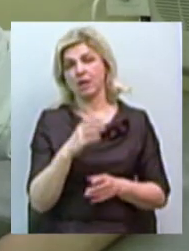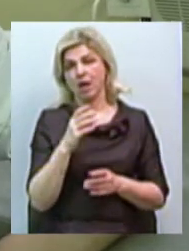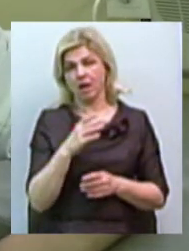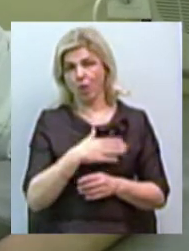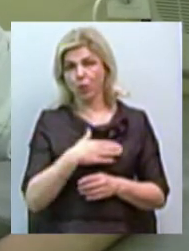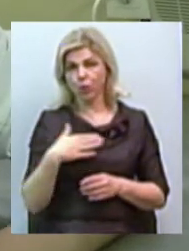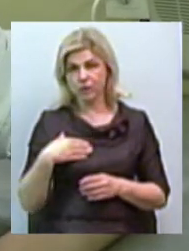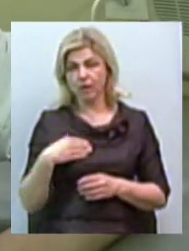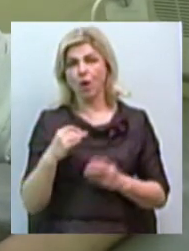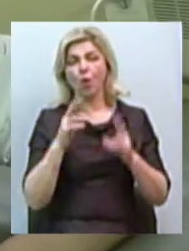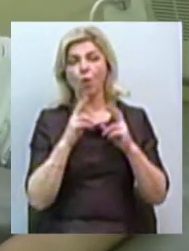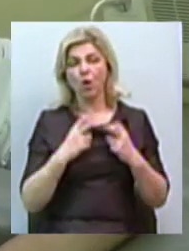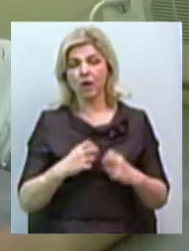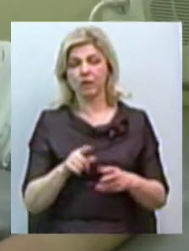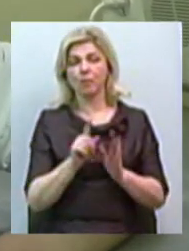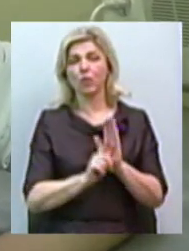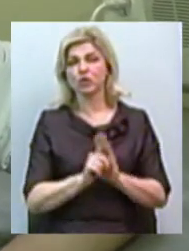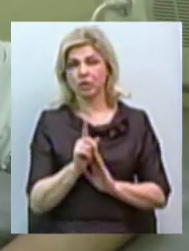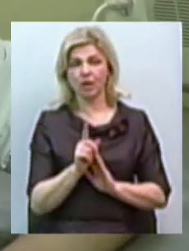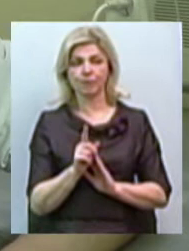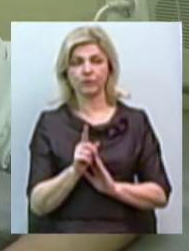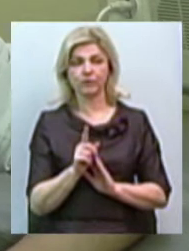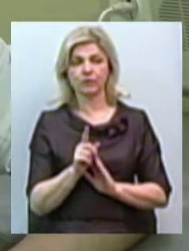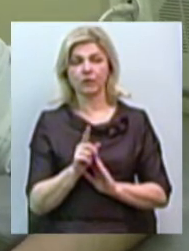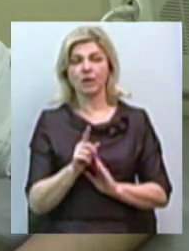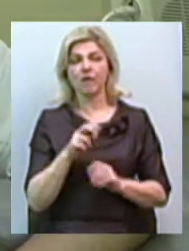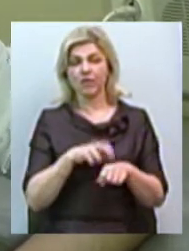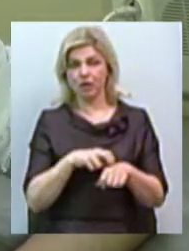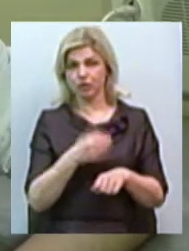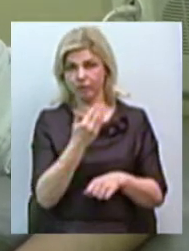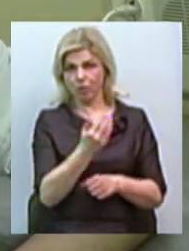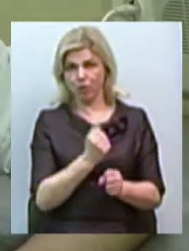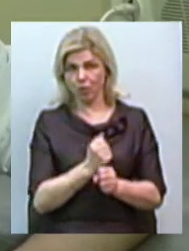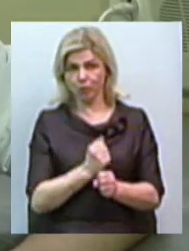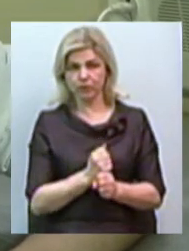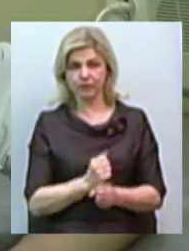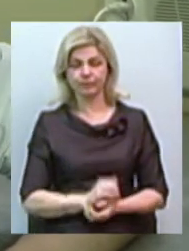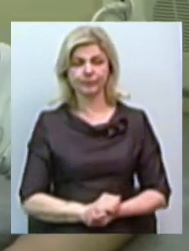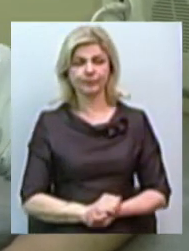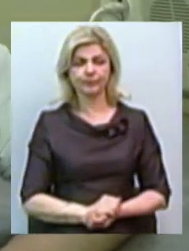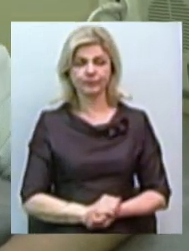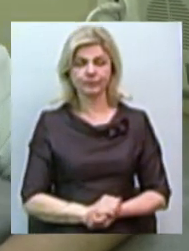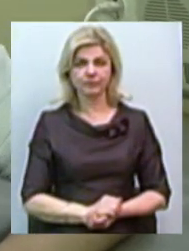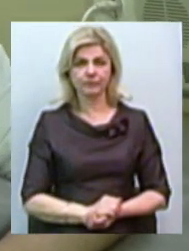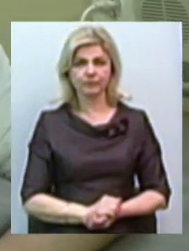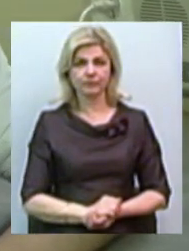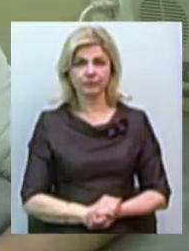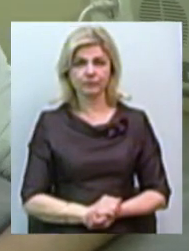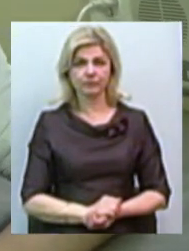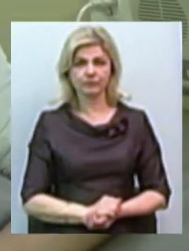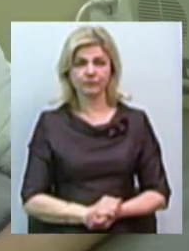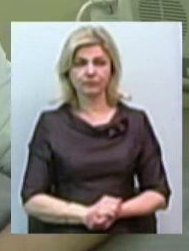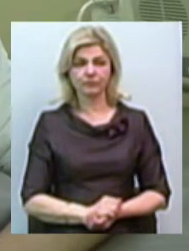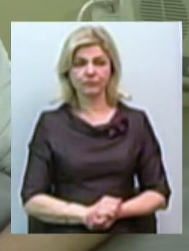Огляд ми починаємо з моєї роботи, тобто ми проводимо